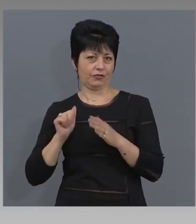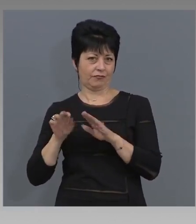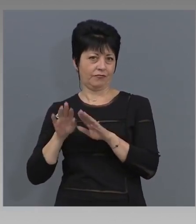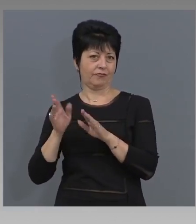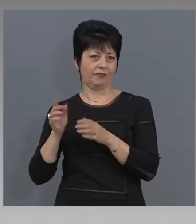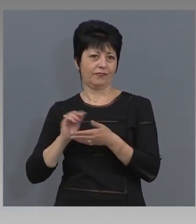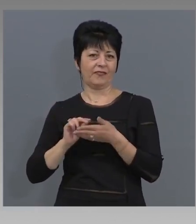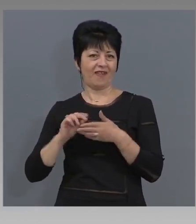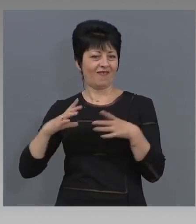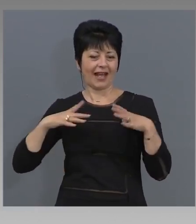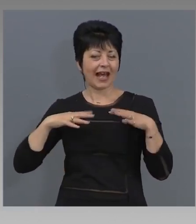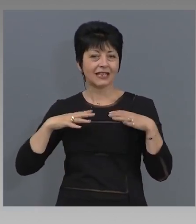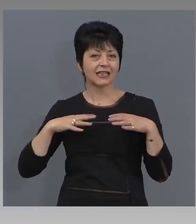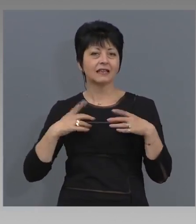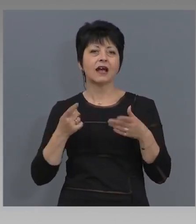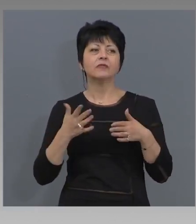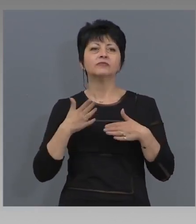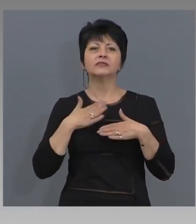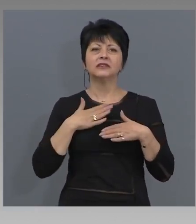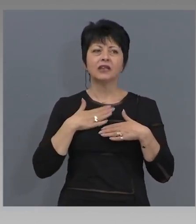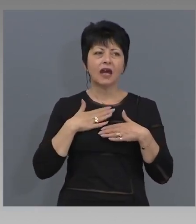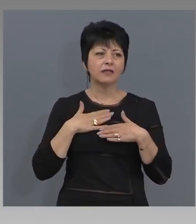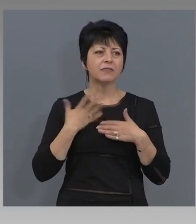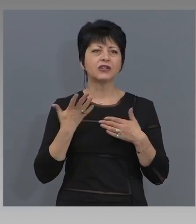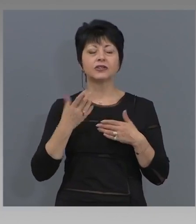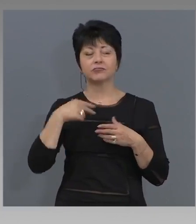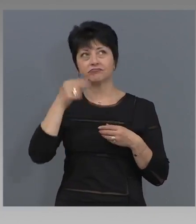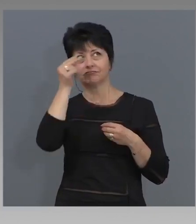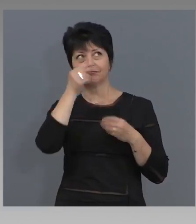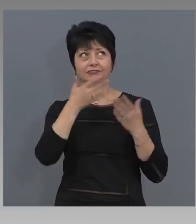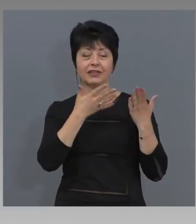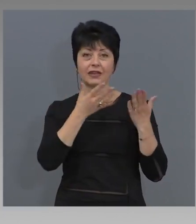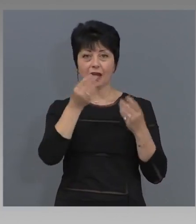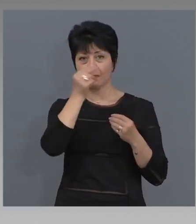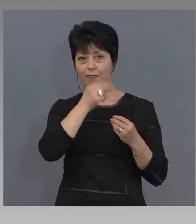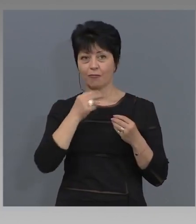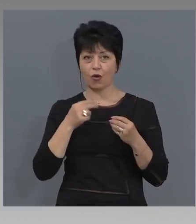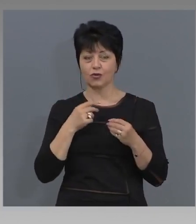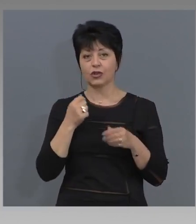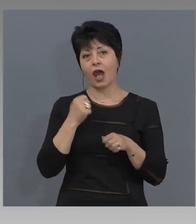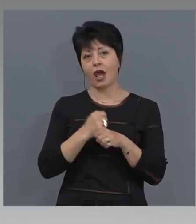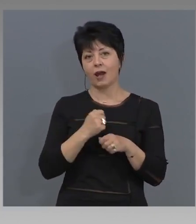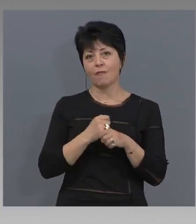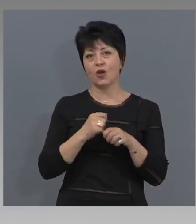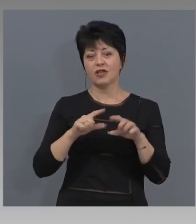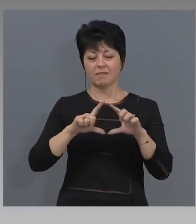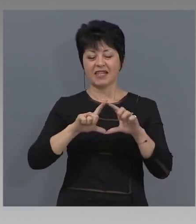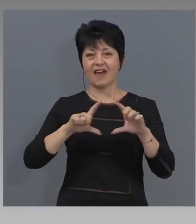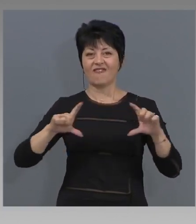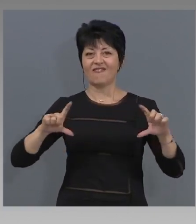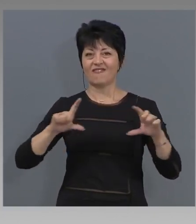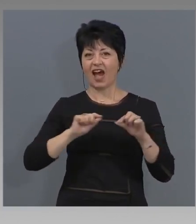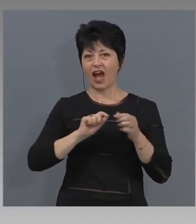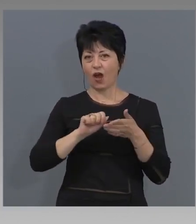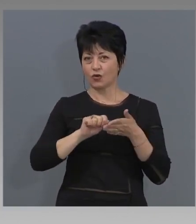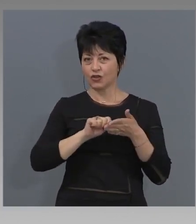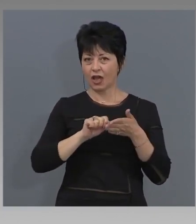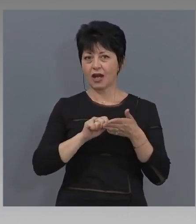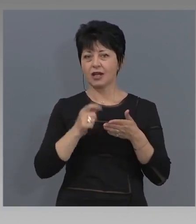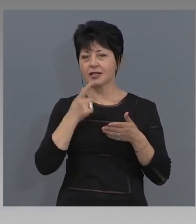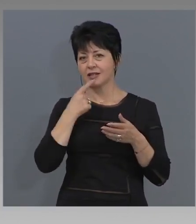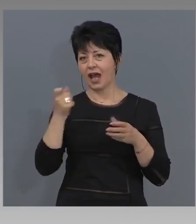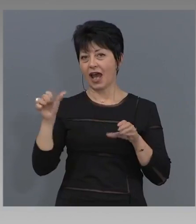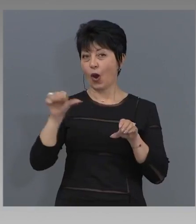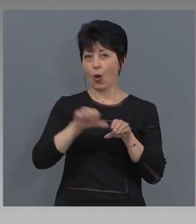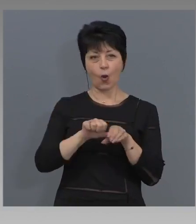ваканцията, да имаш съответно, дай Боже, работим и ваучер за по-добра цена при зареждане на гориво.